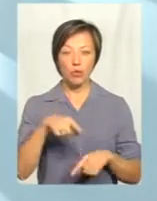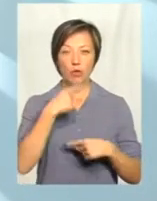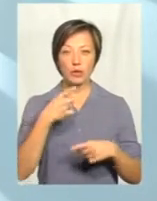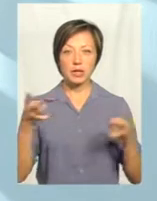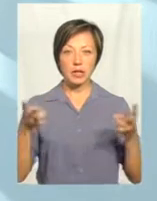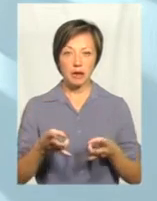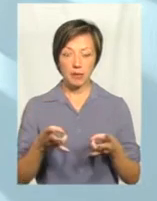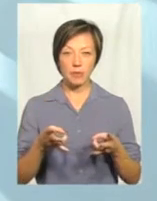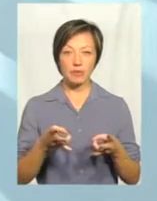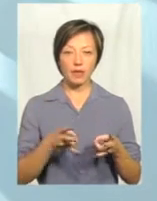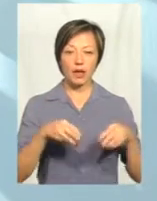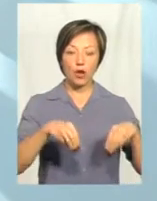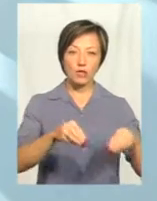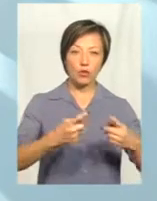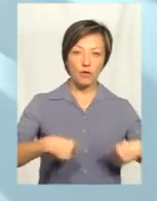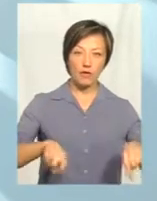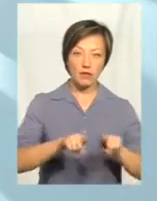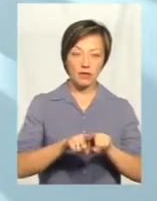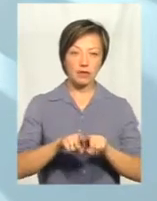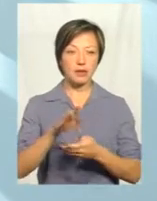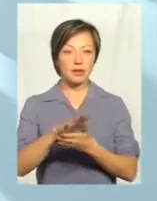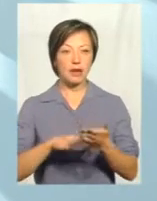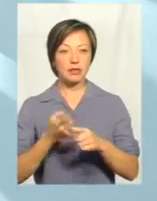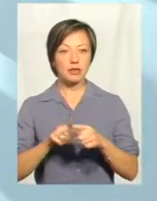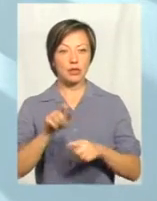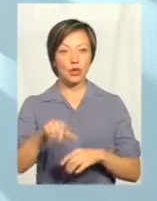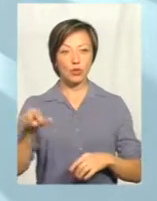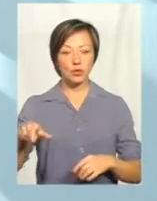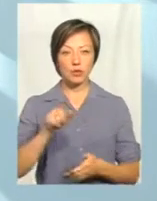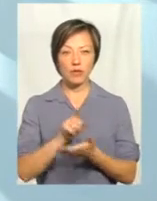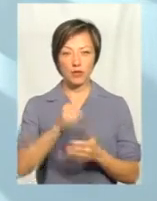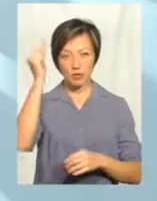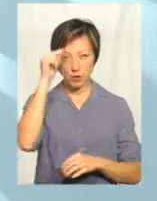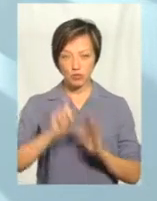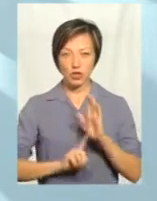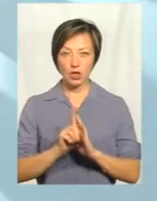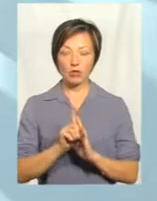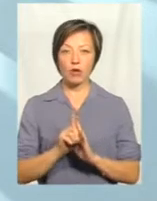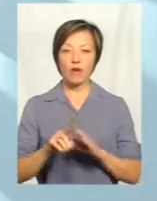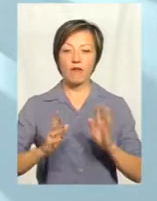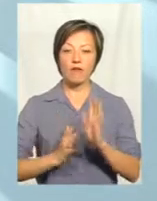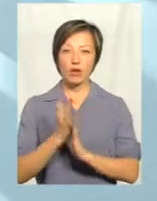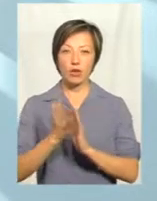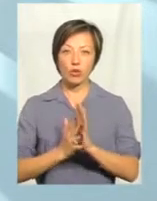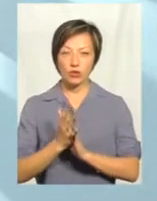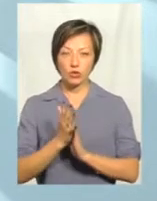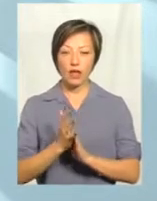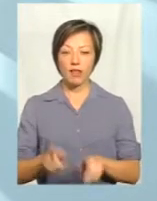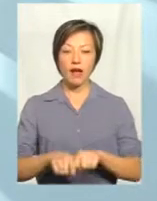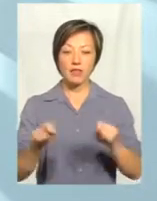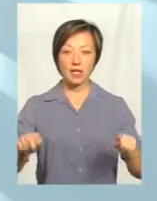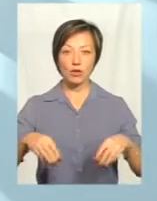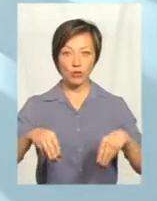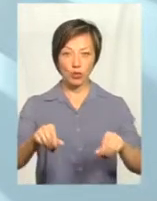що треба піти від розсадного відділення, далі ці люди повинні навчитися спочатку довирощувати продукцію на відкритому